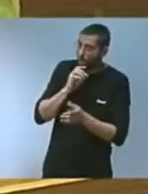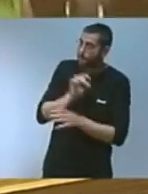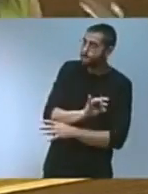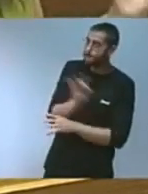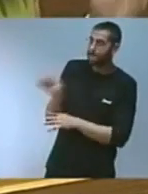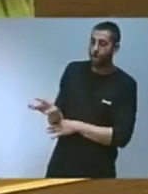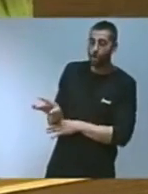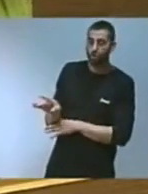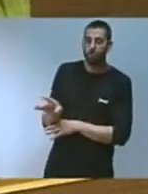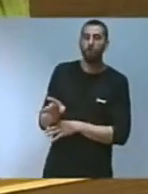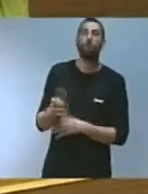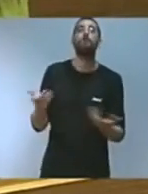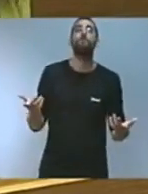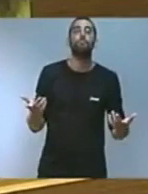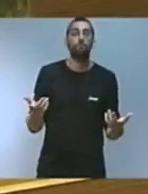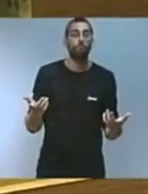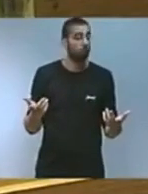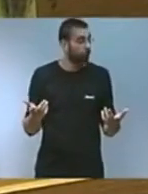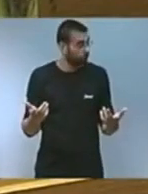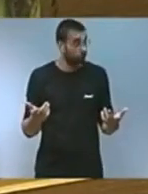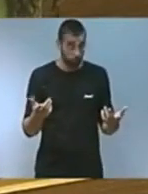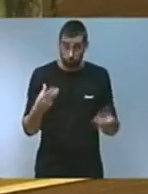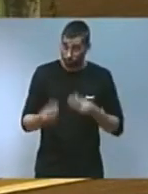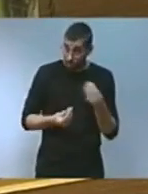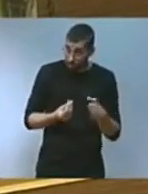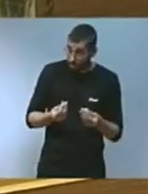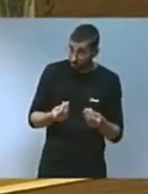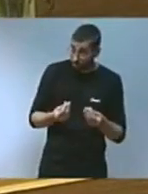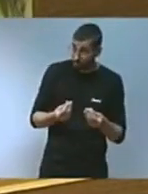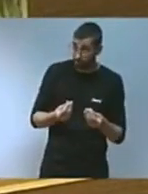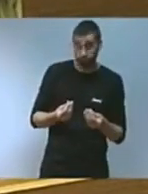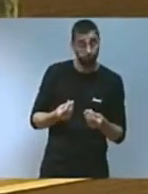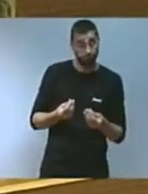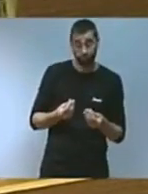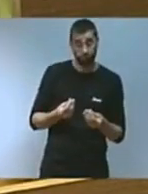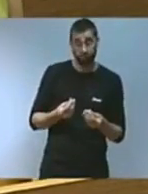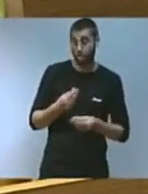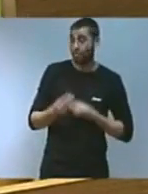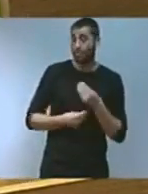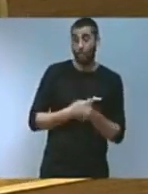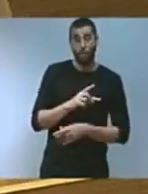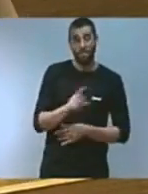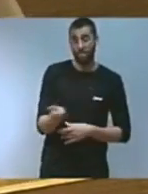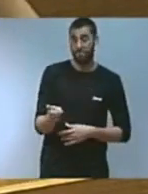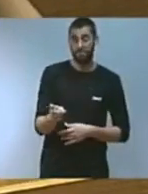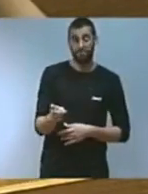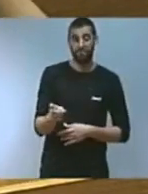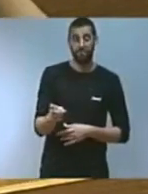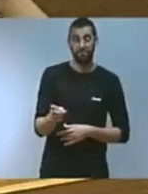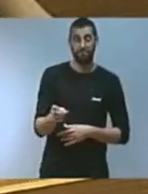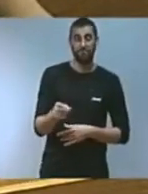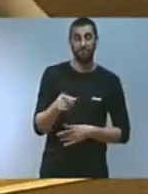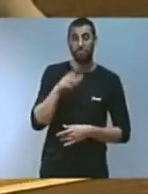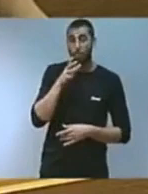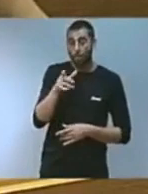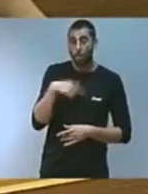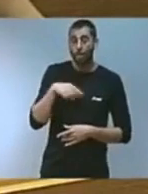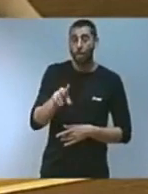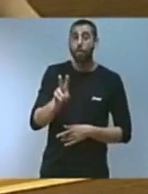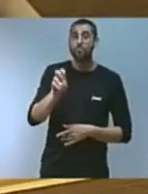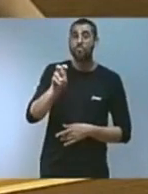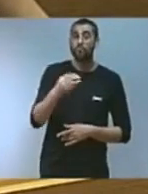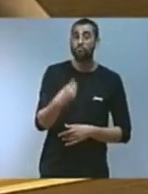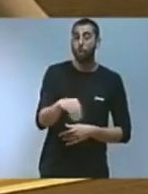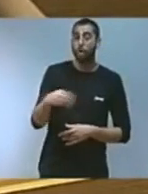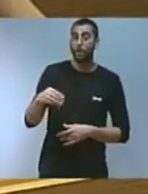ho hem fet, els hem de dir que no. Per diversos motius. Perquè són precisament aquestes noves generacions de joves i el